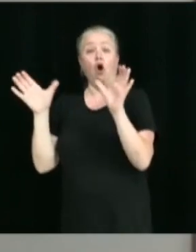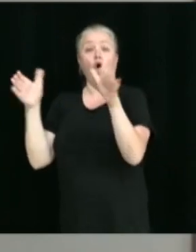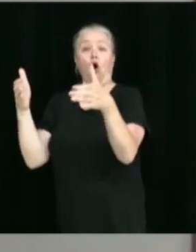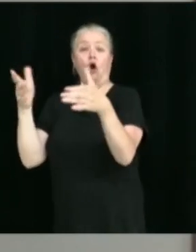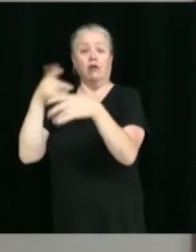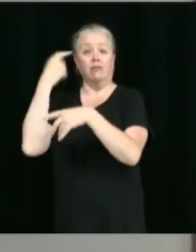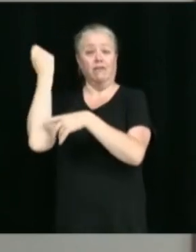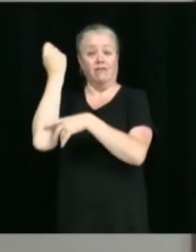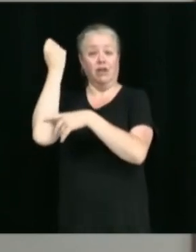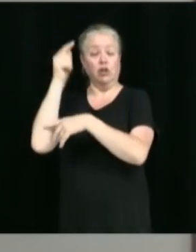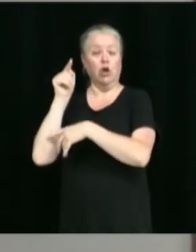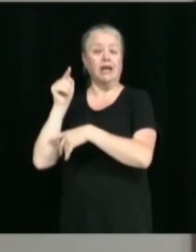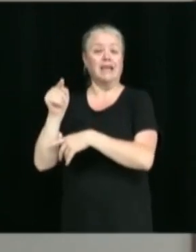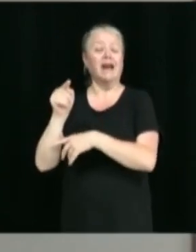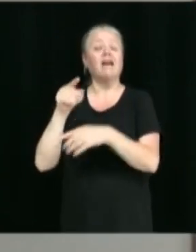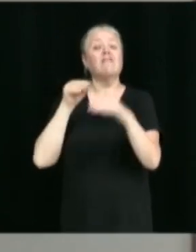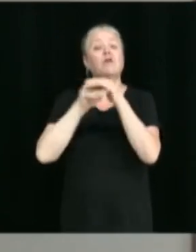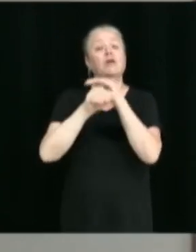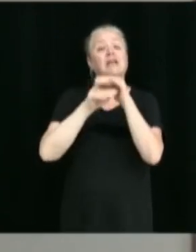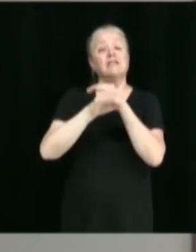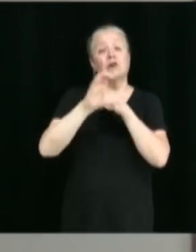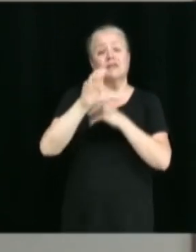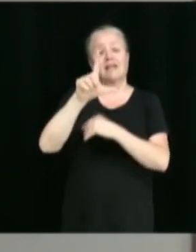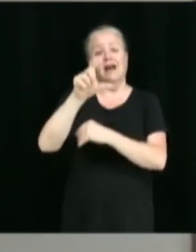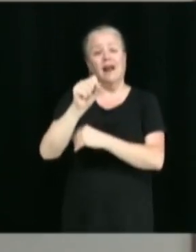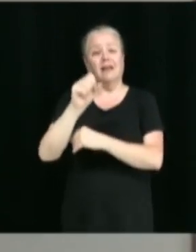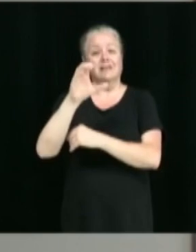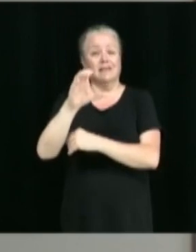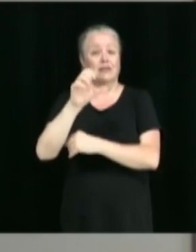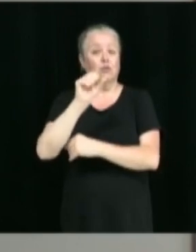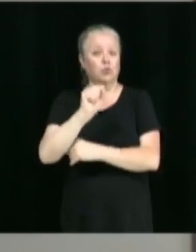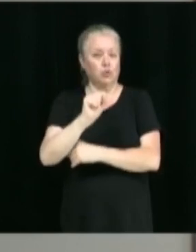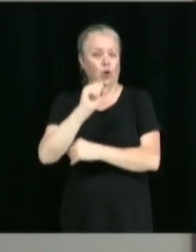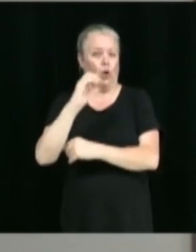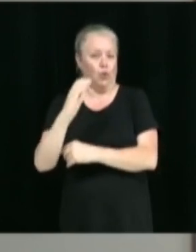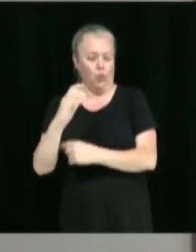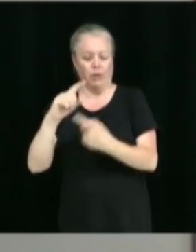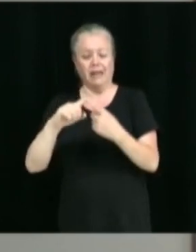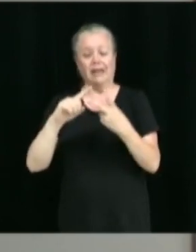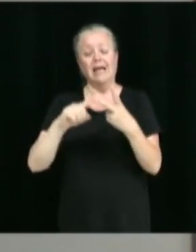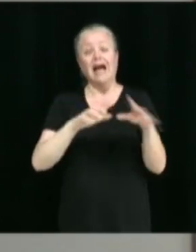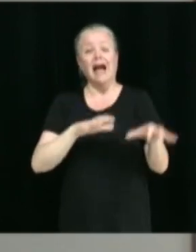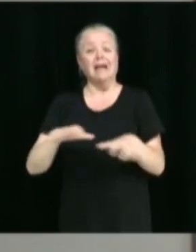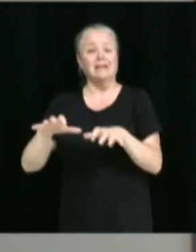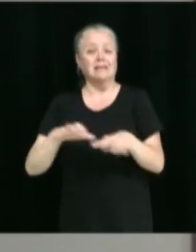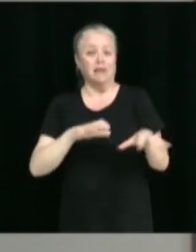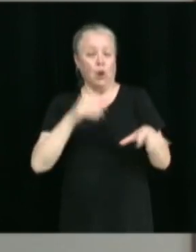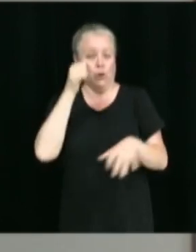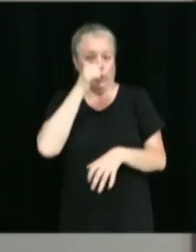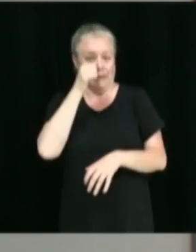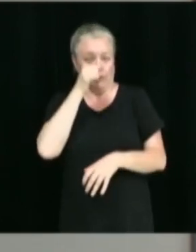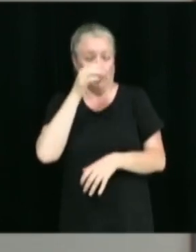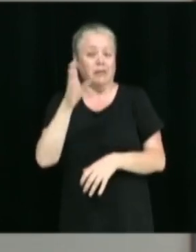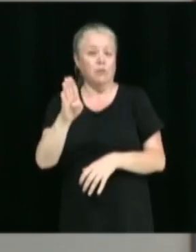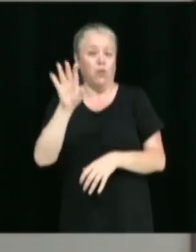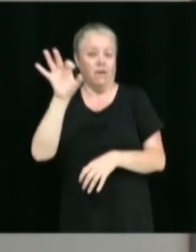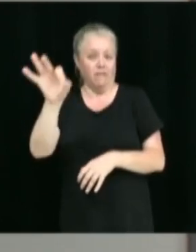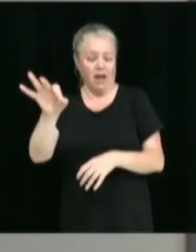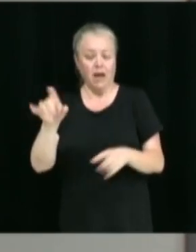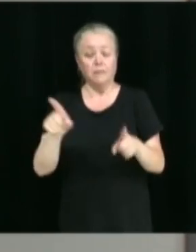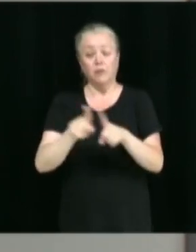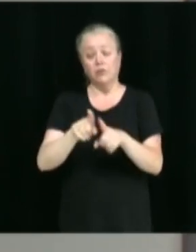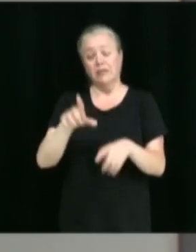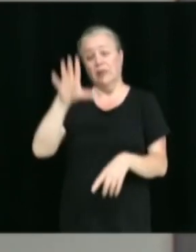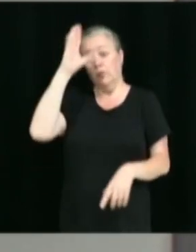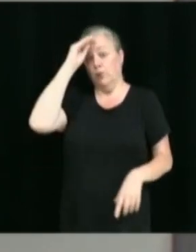la Fondation CLSC-Sous-Hors-Côté, et Action Toxicomanie Bois-Franc qui a reçu, et M. François Tardy, malheureusement,